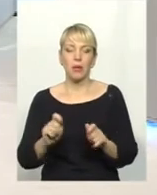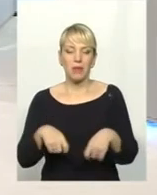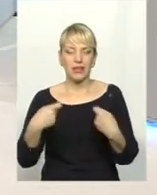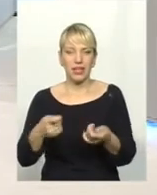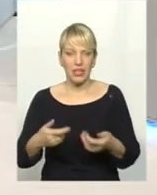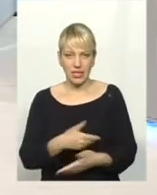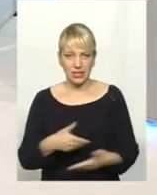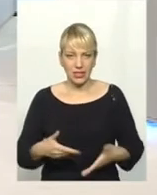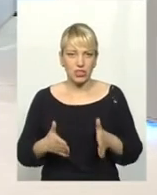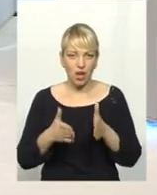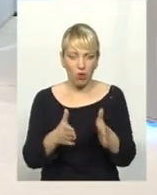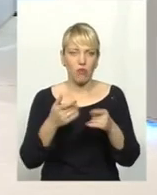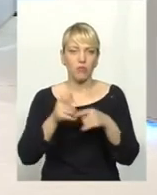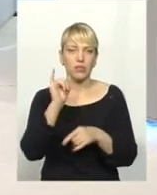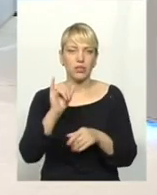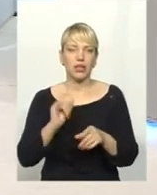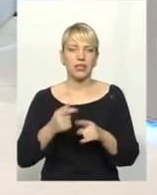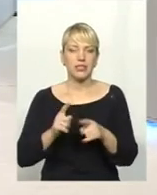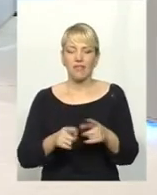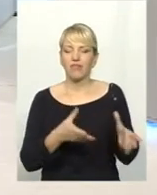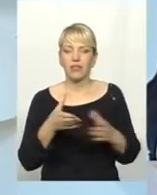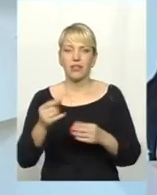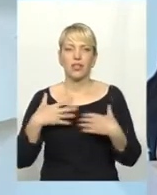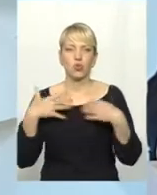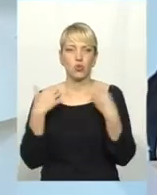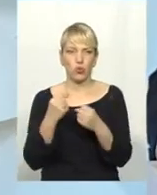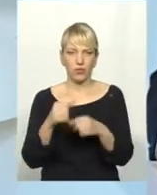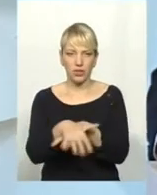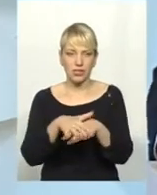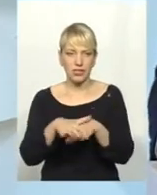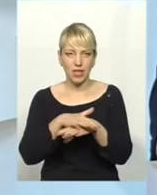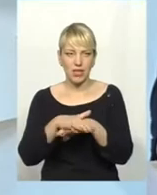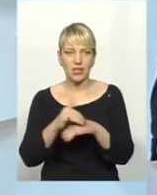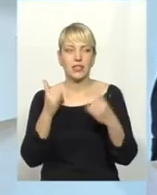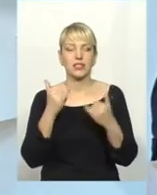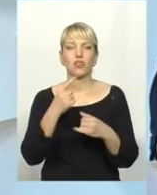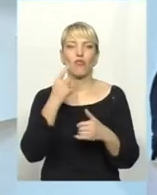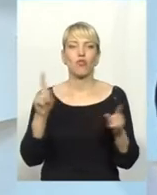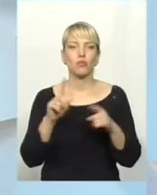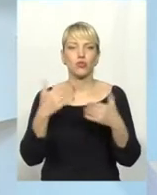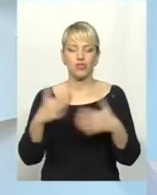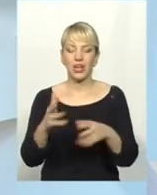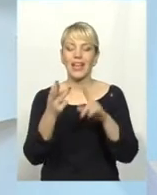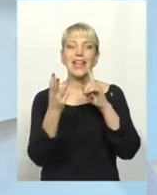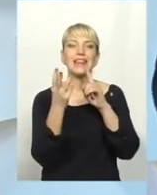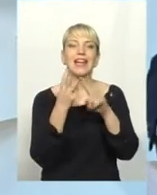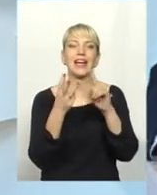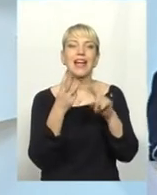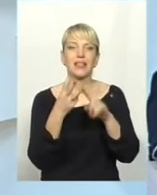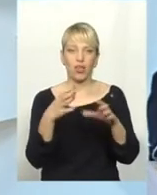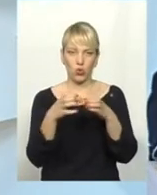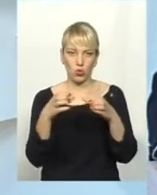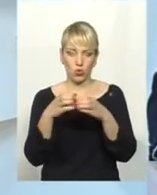здоров'я населення. Зараз ми можемо говорити про те, що формується пул третьої групи